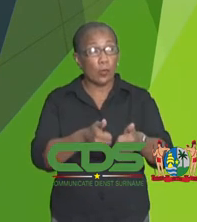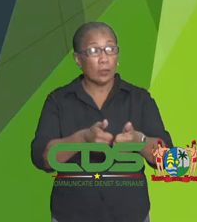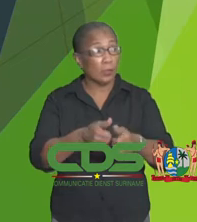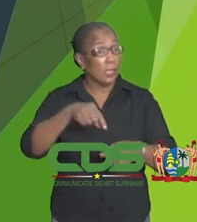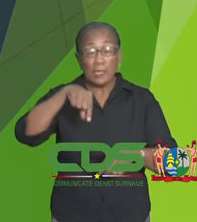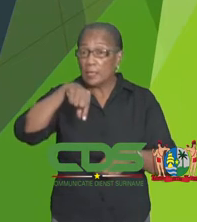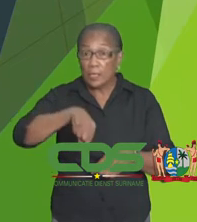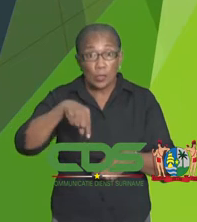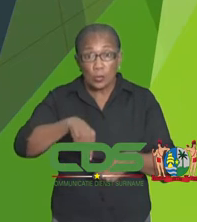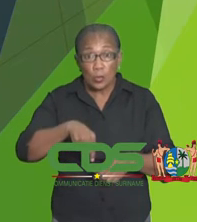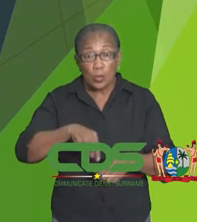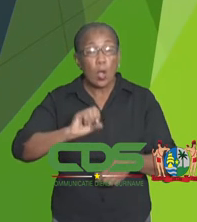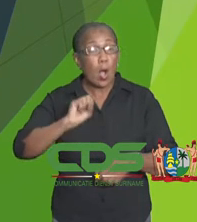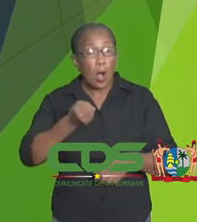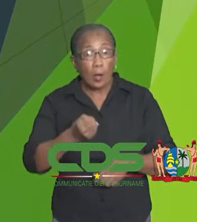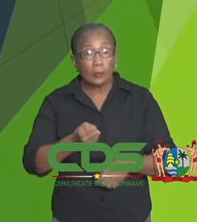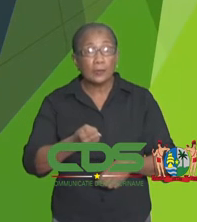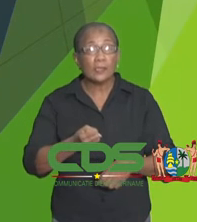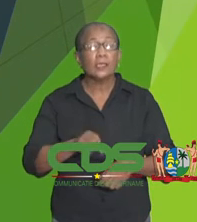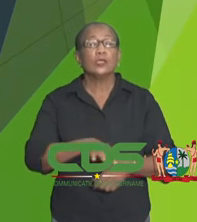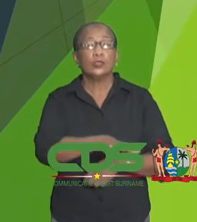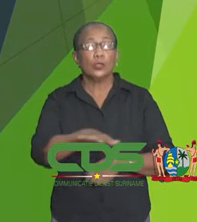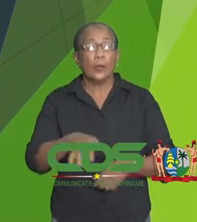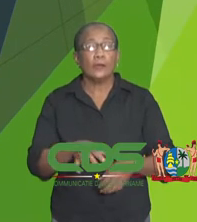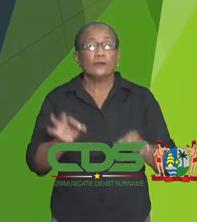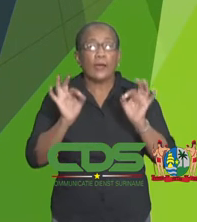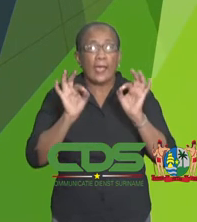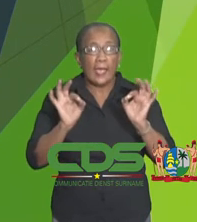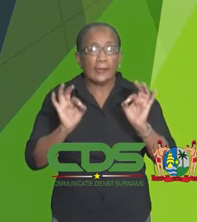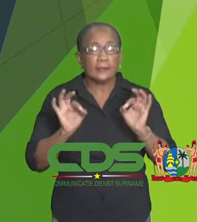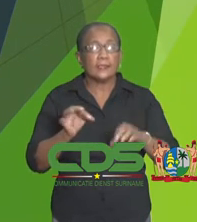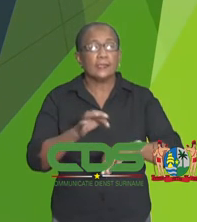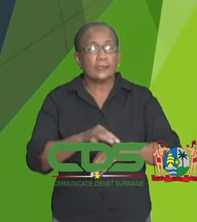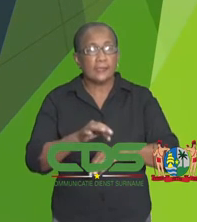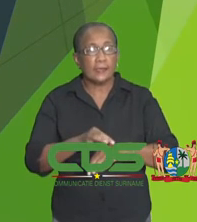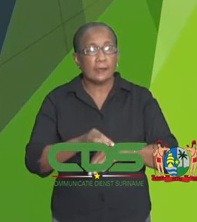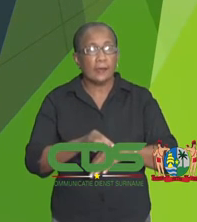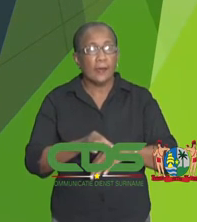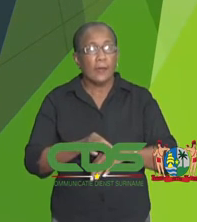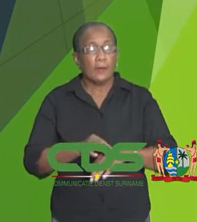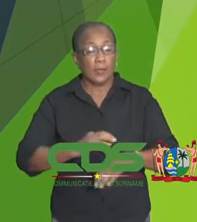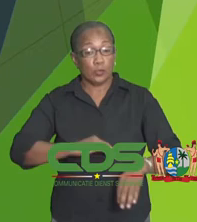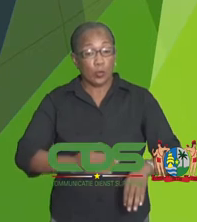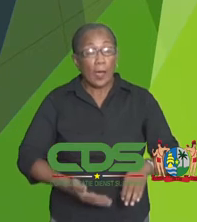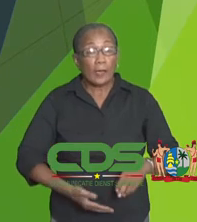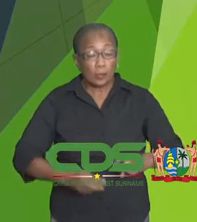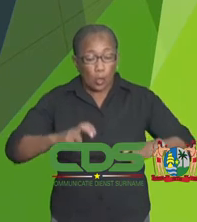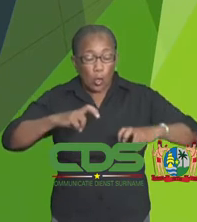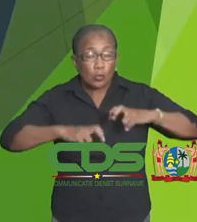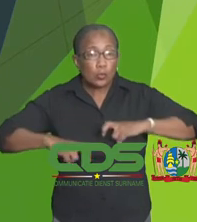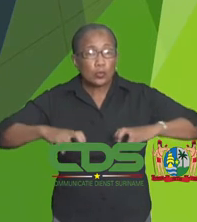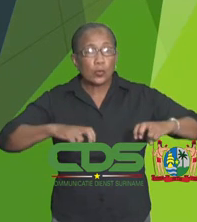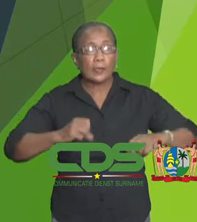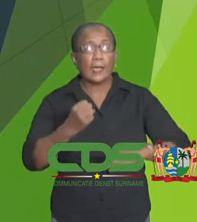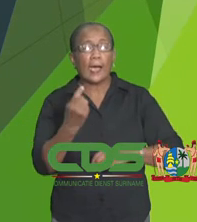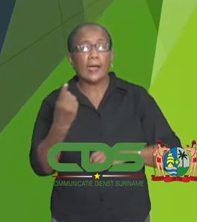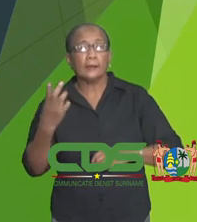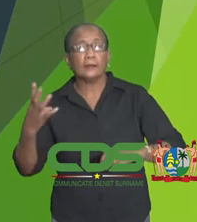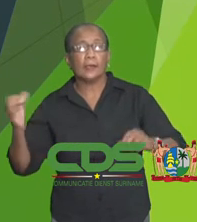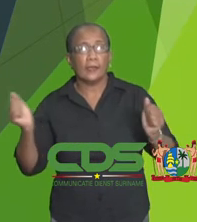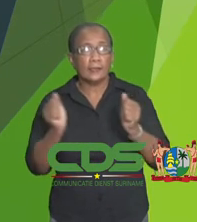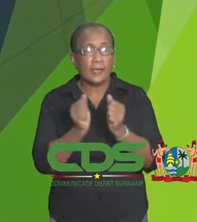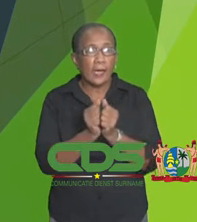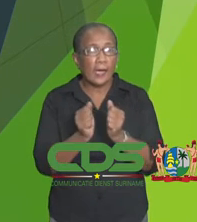niet nu bezig om de situatie van ernstige ziekte en sterfte bij zwangeren te onderzoeken. Er is al een aantal jaren een